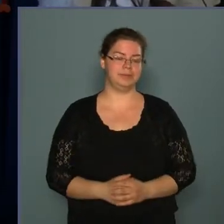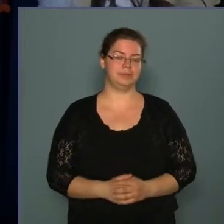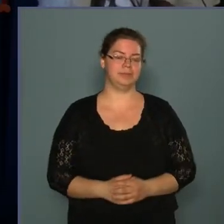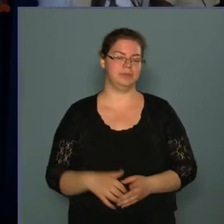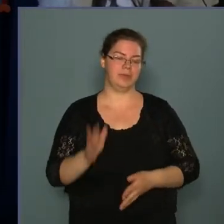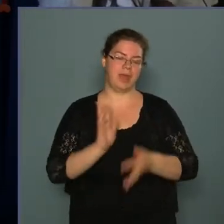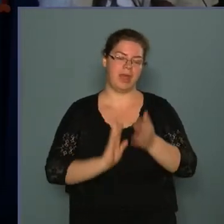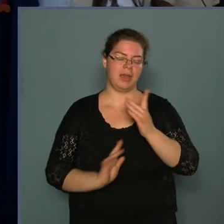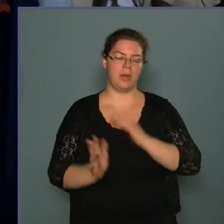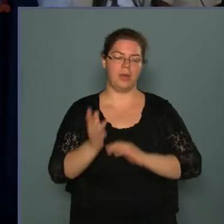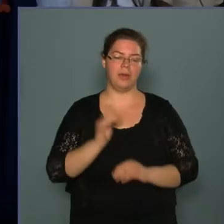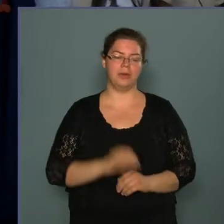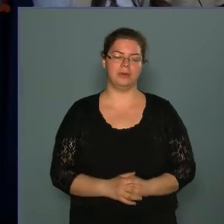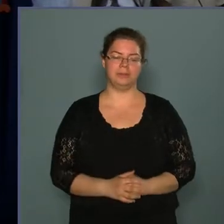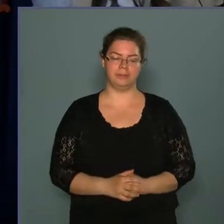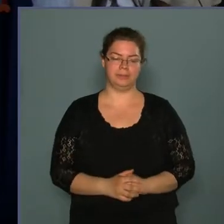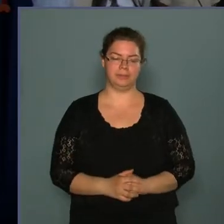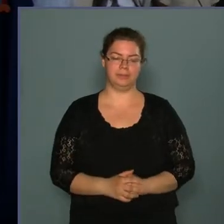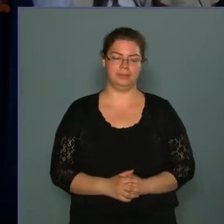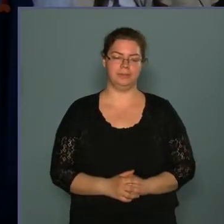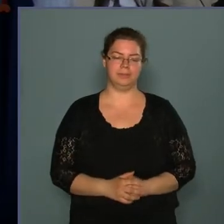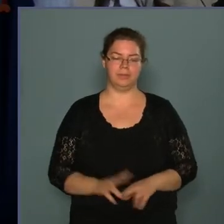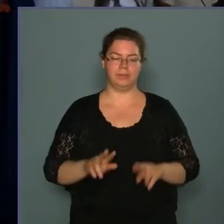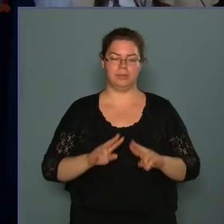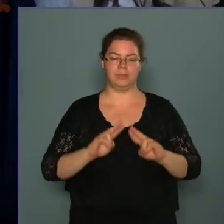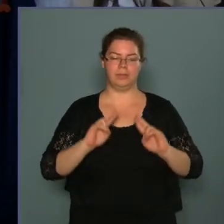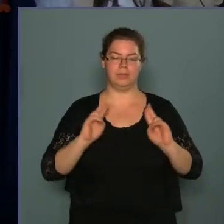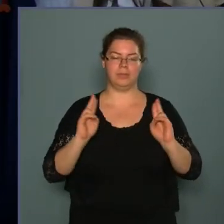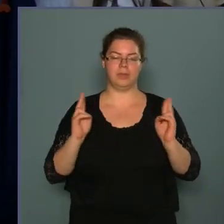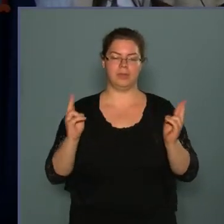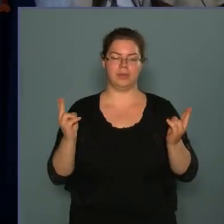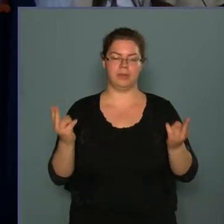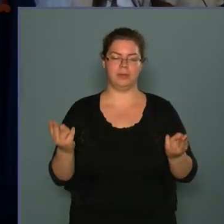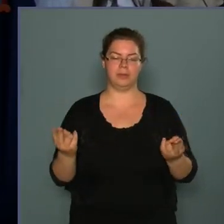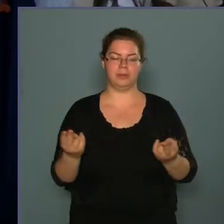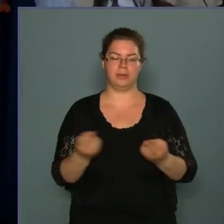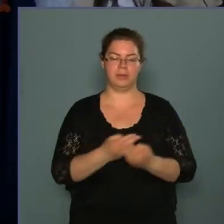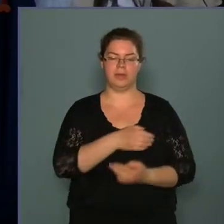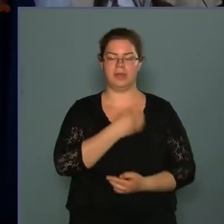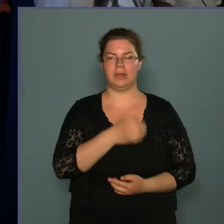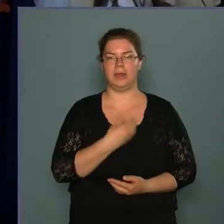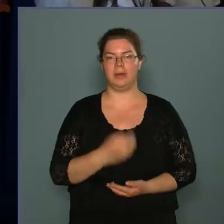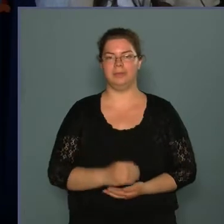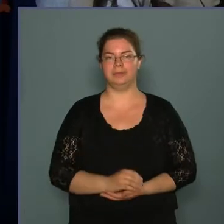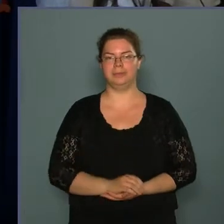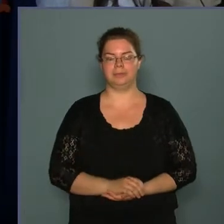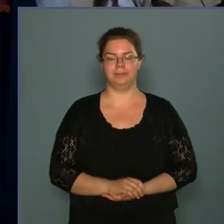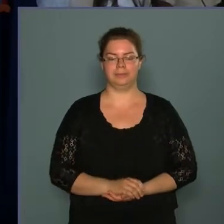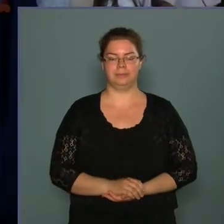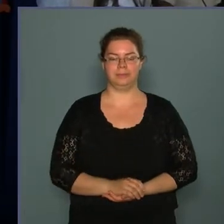lángoljon a világ egyetem.